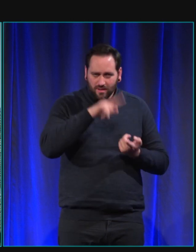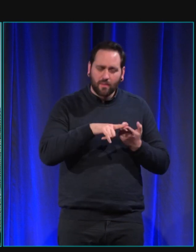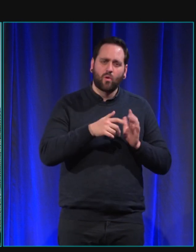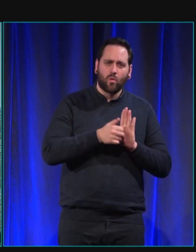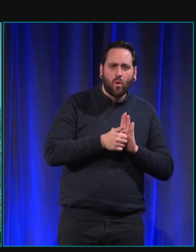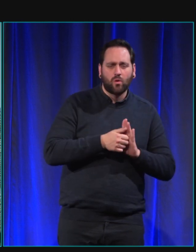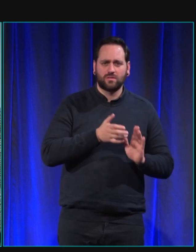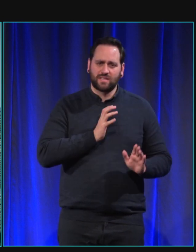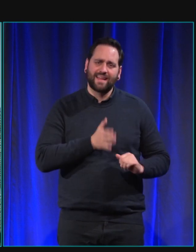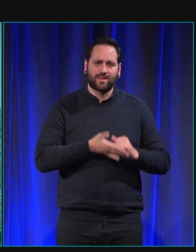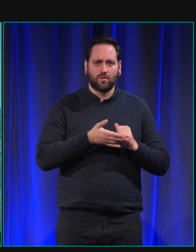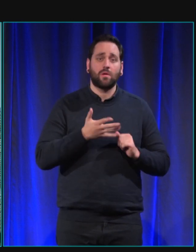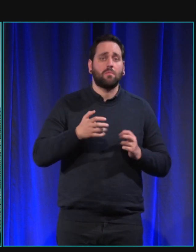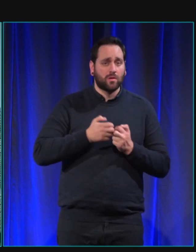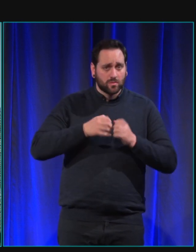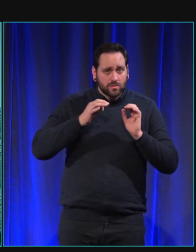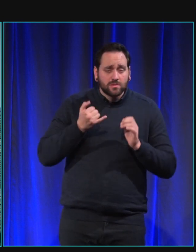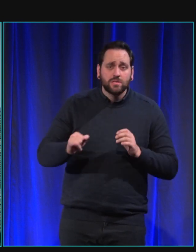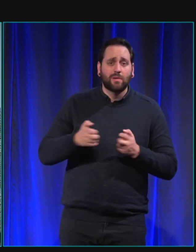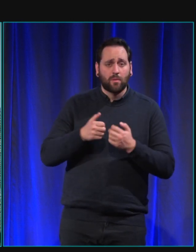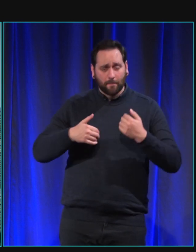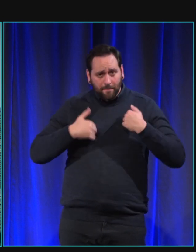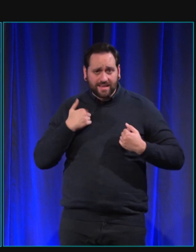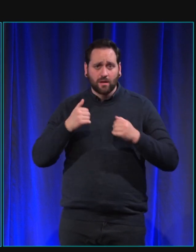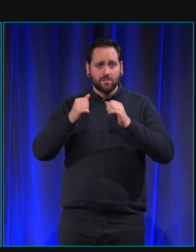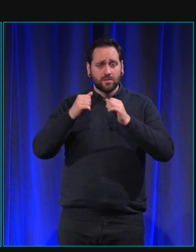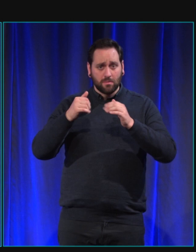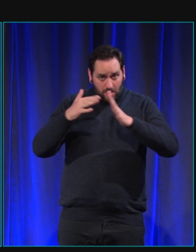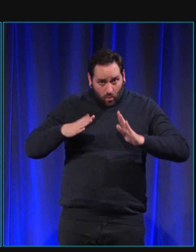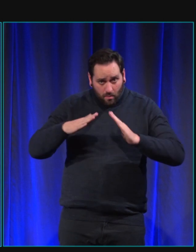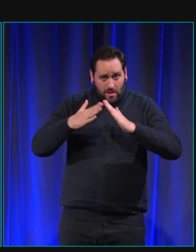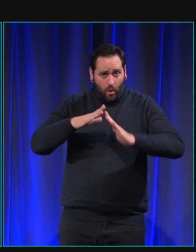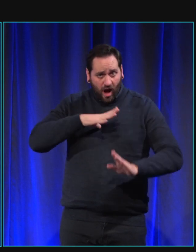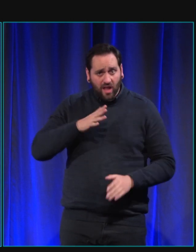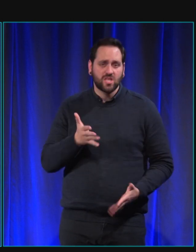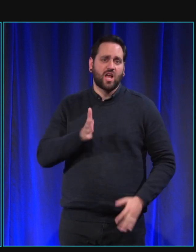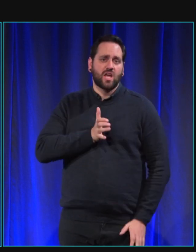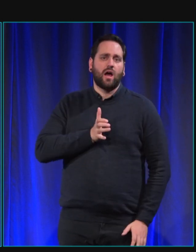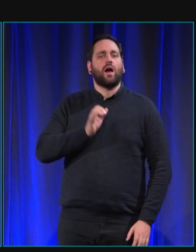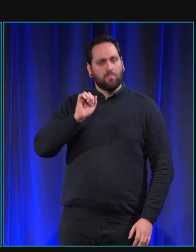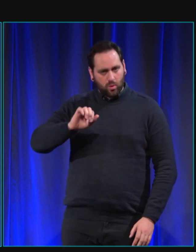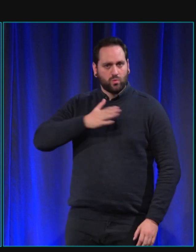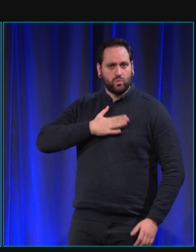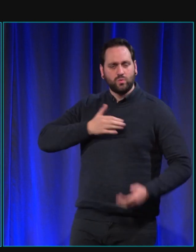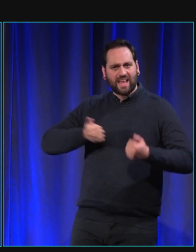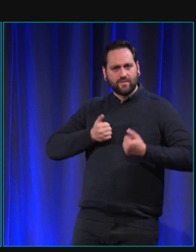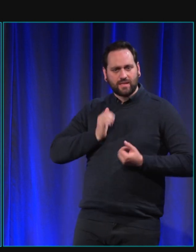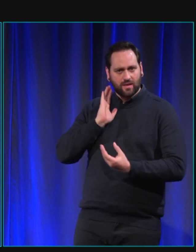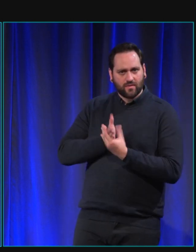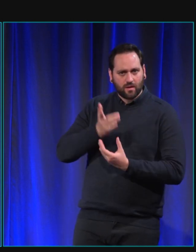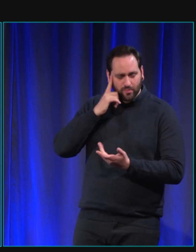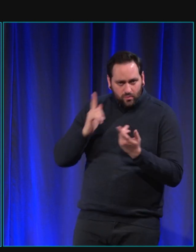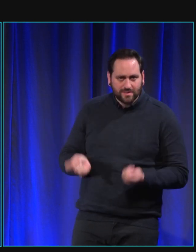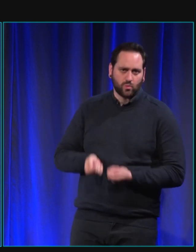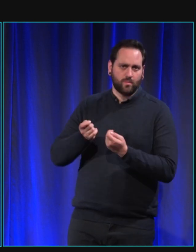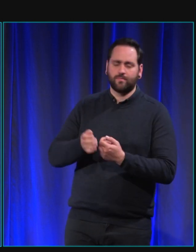s'il y a déjà un chien dans la maison je vous remercie merci beaucoup merci beaucoup à tous sur Andichien